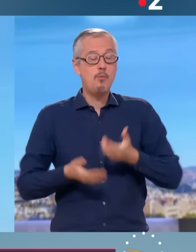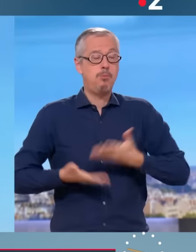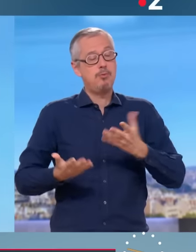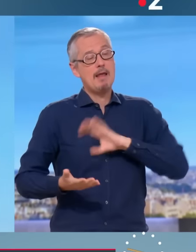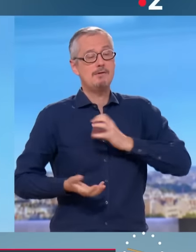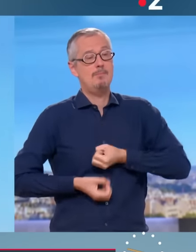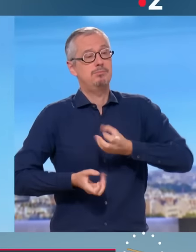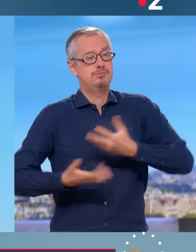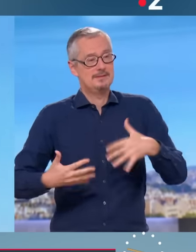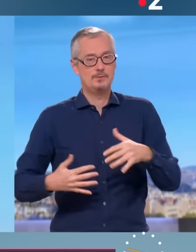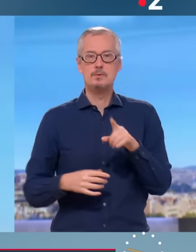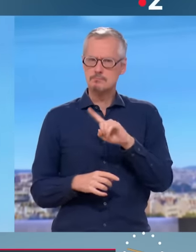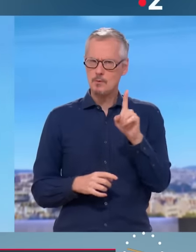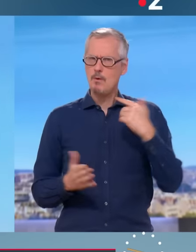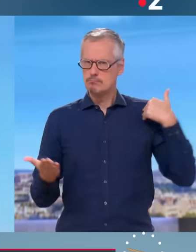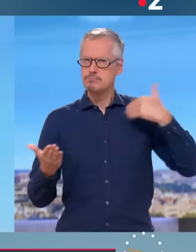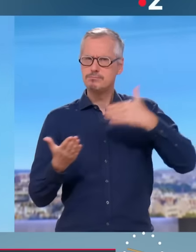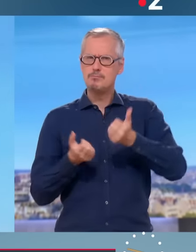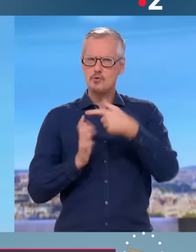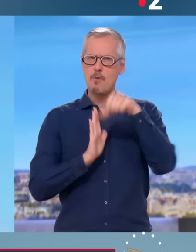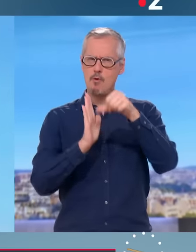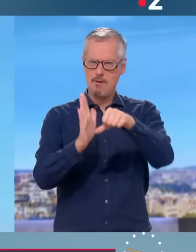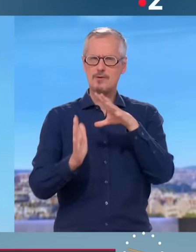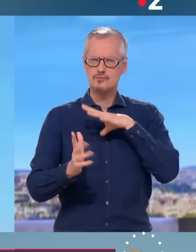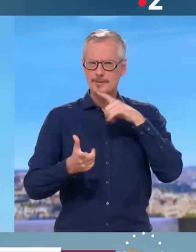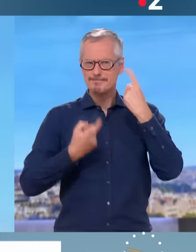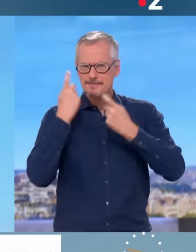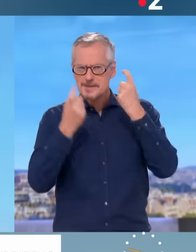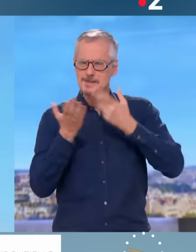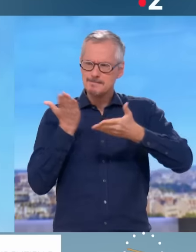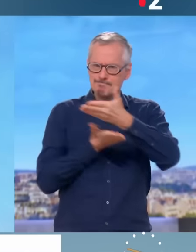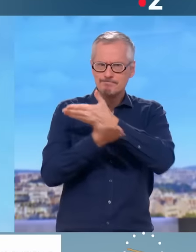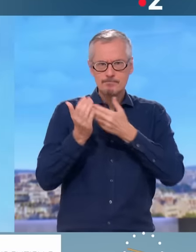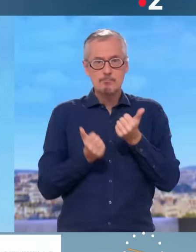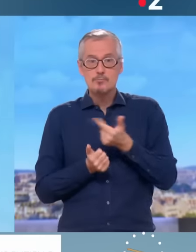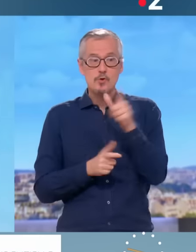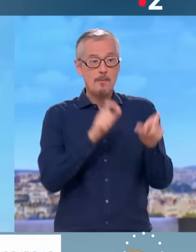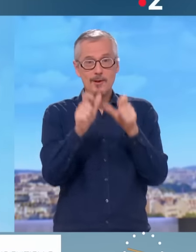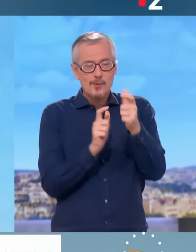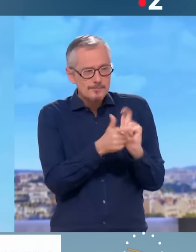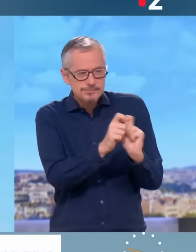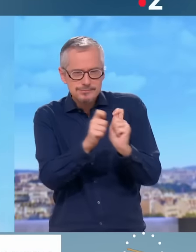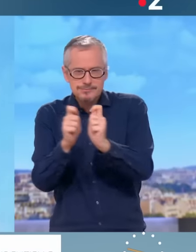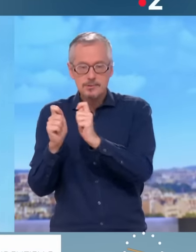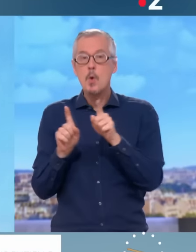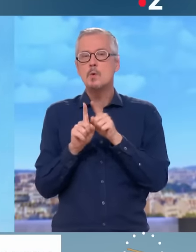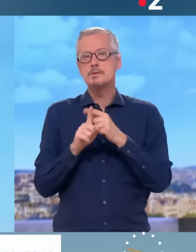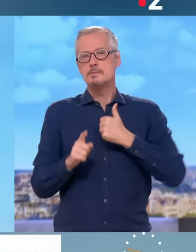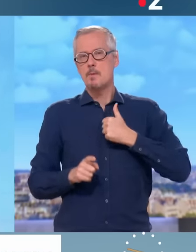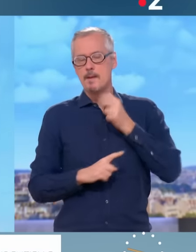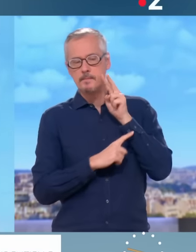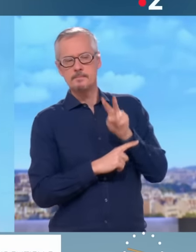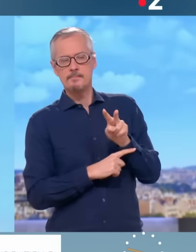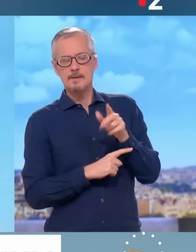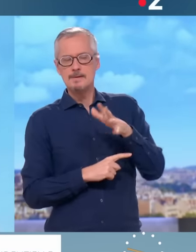tout un groupe, beaucoup de personnes. Et puis, je vois aussi les attentes, puis ma responsabilité